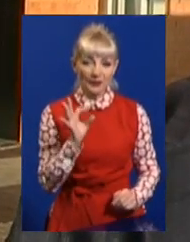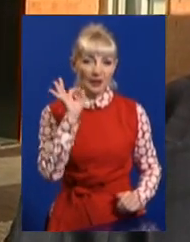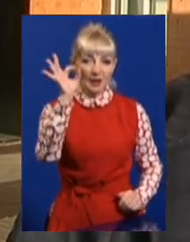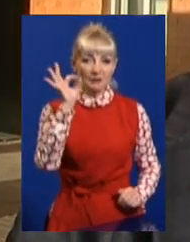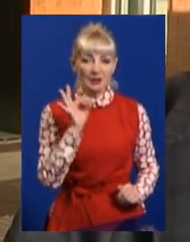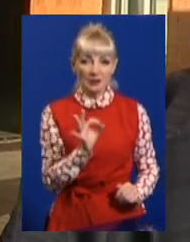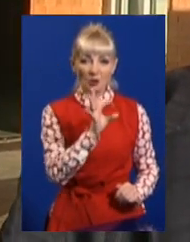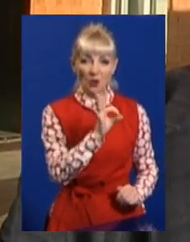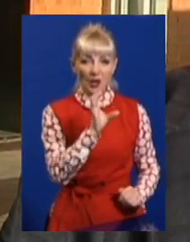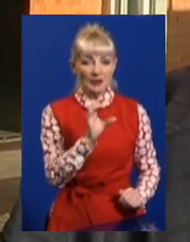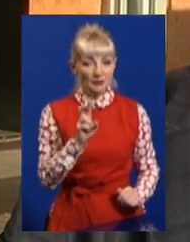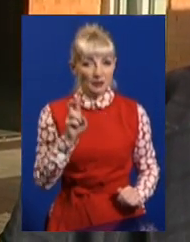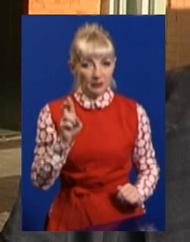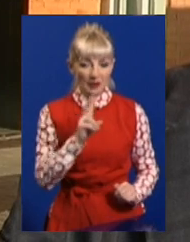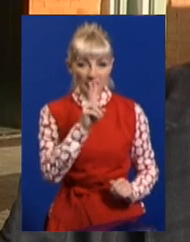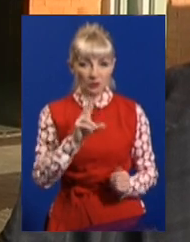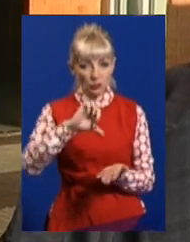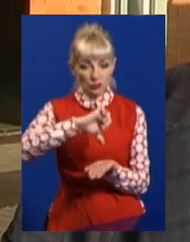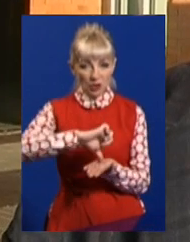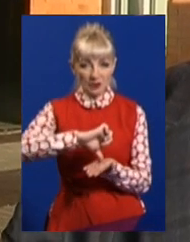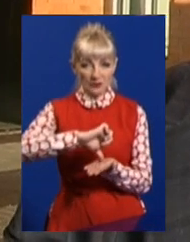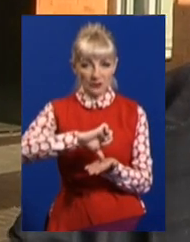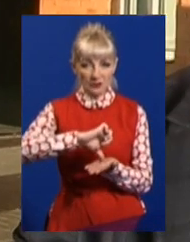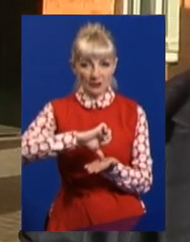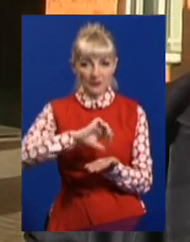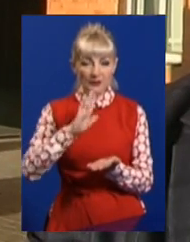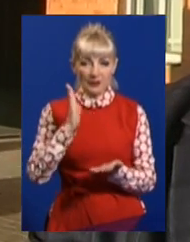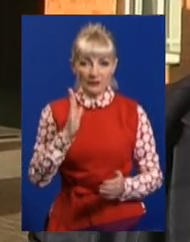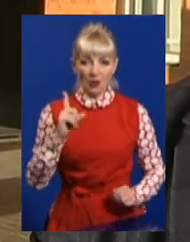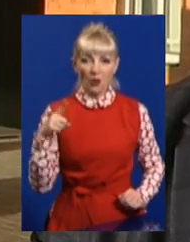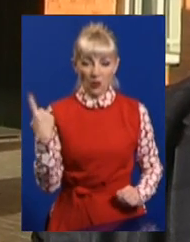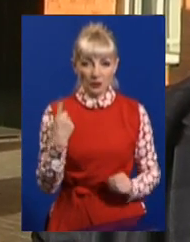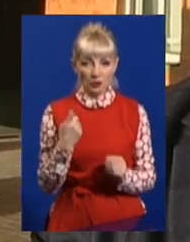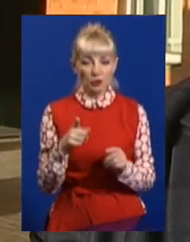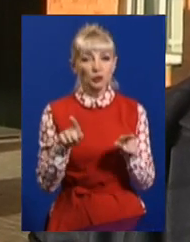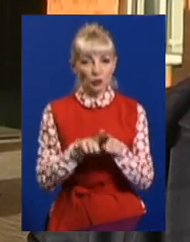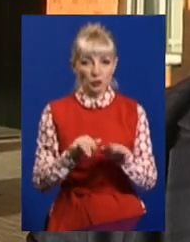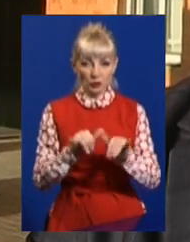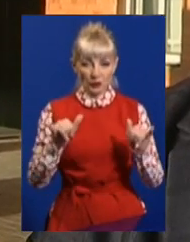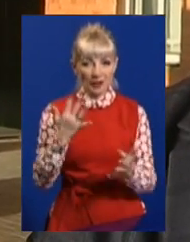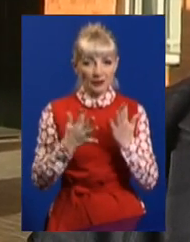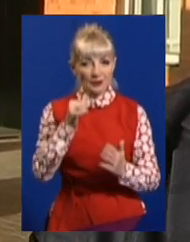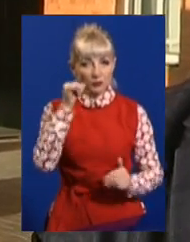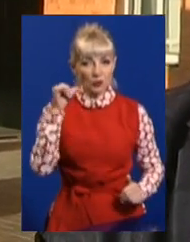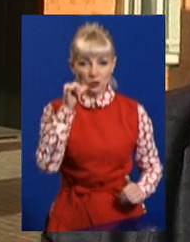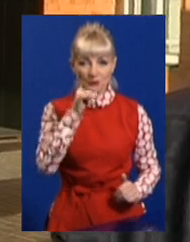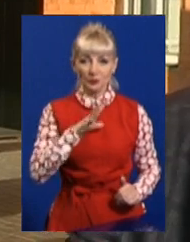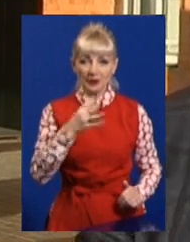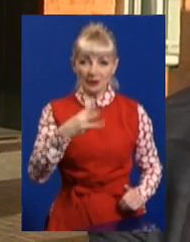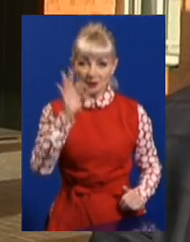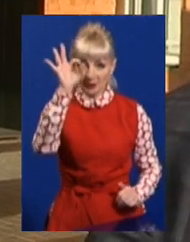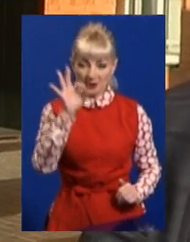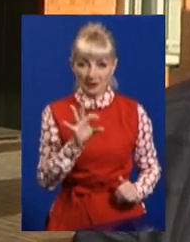ОСББ, який бере участь в області, він також зростає. Якщо в прошу року це було 30 відсотків, то об